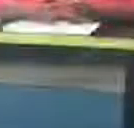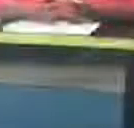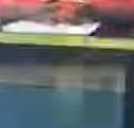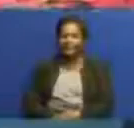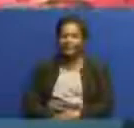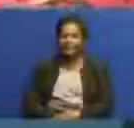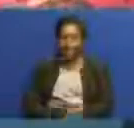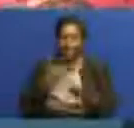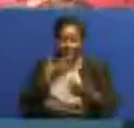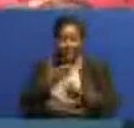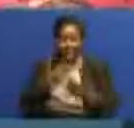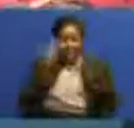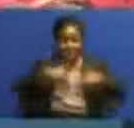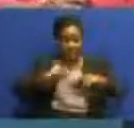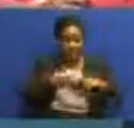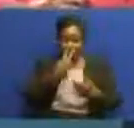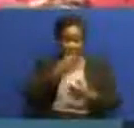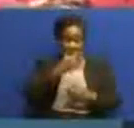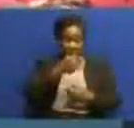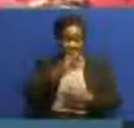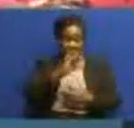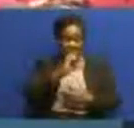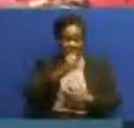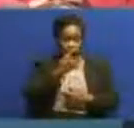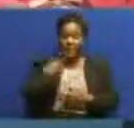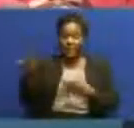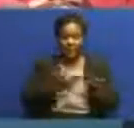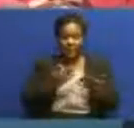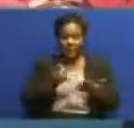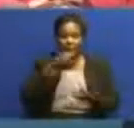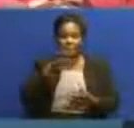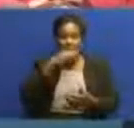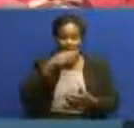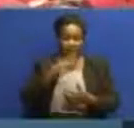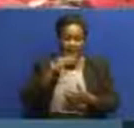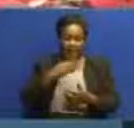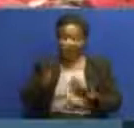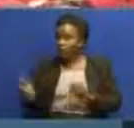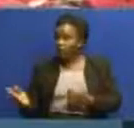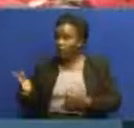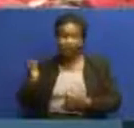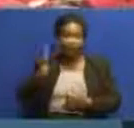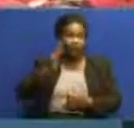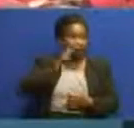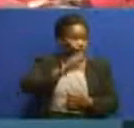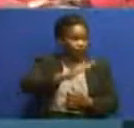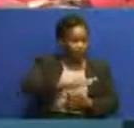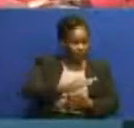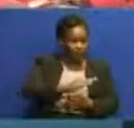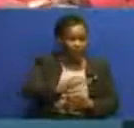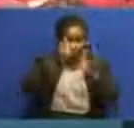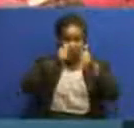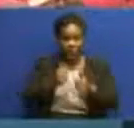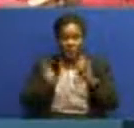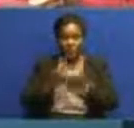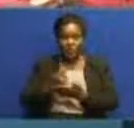Habari zao siku huu mtazamaji wa TBC. Wani karibu katika tarifa ya habari ya kutuanzima leo ambayo na kutangazia kutoka dare salamu